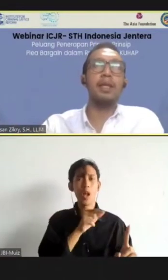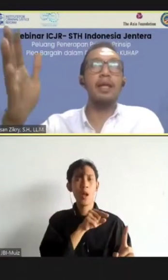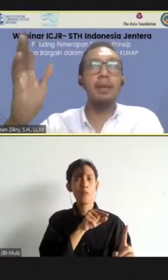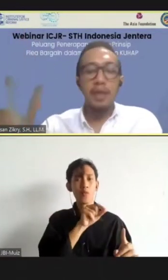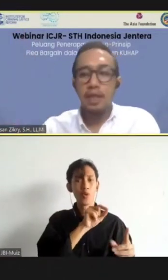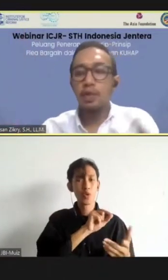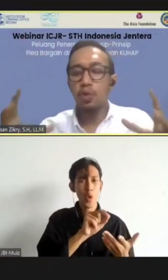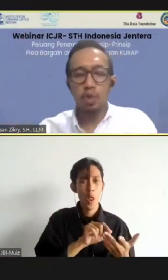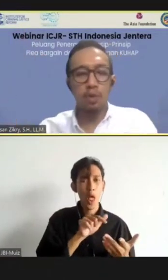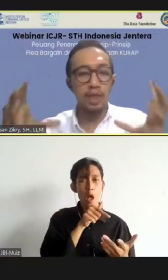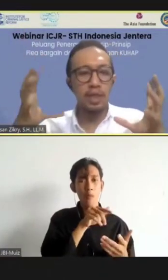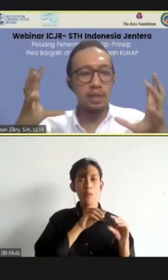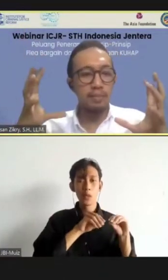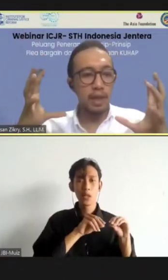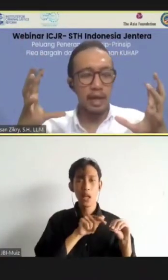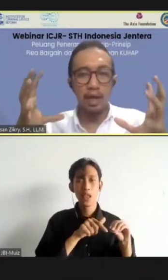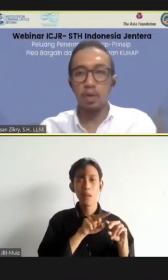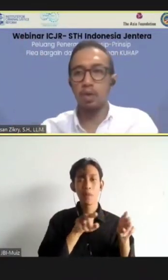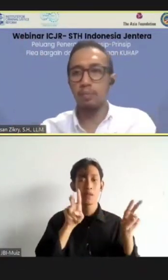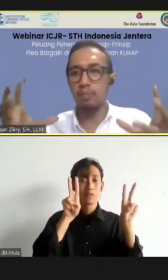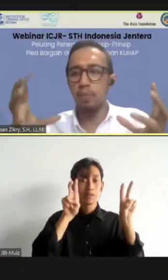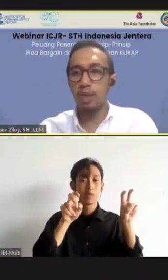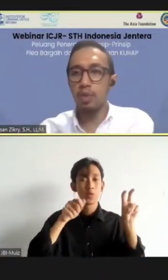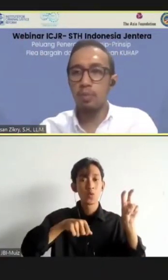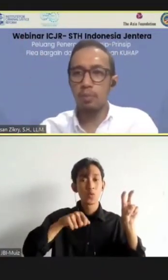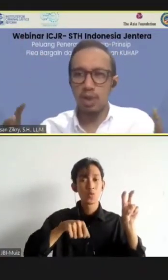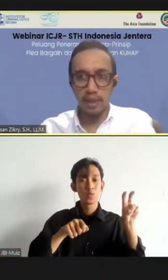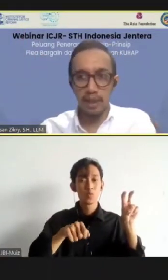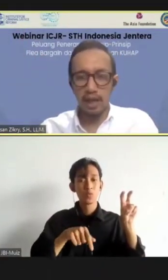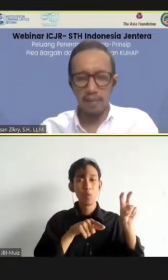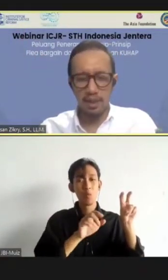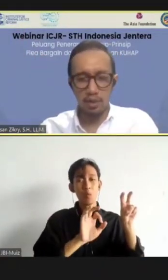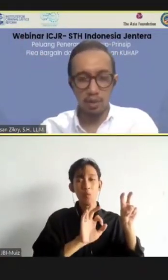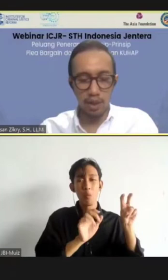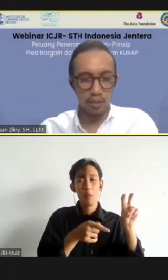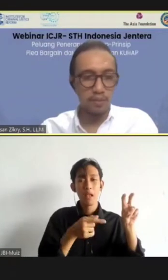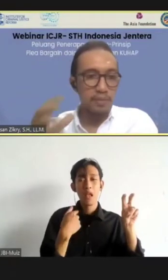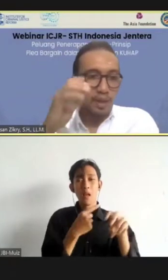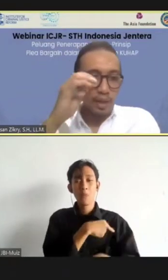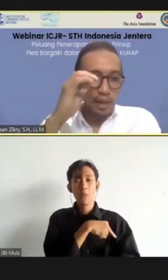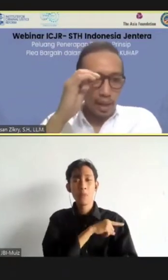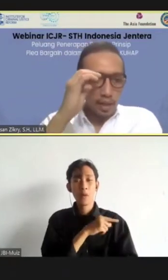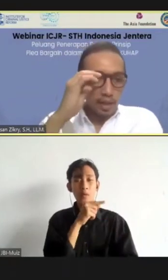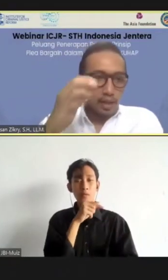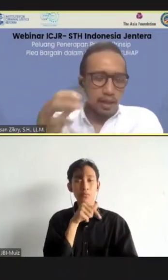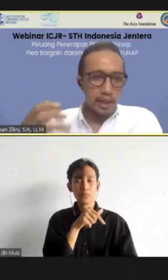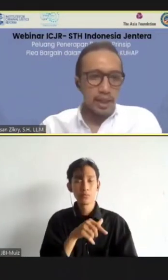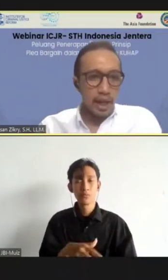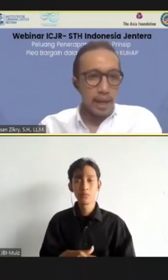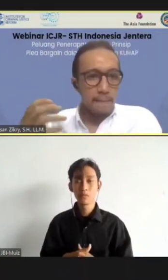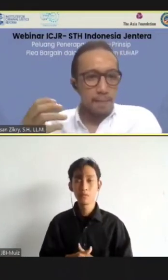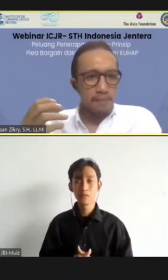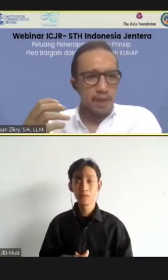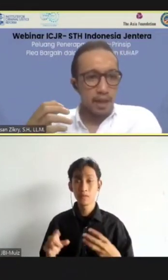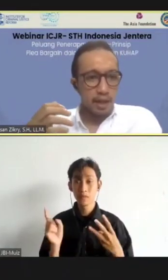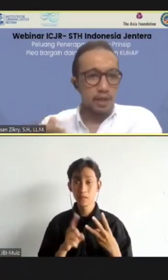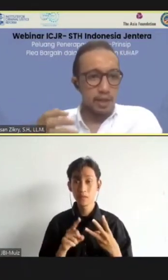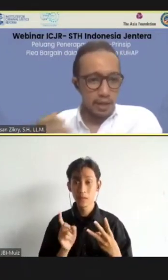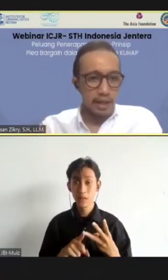kamu punya pendidikan, tapi ini isu hukum, ini perkara hukum. Belum tentu kamu punya mental capacity untuk itu. Ketiga,